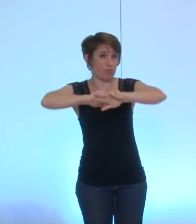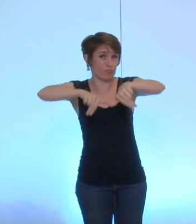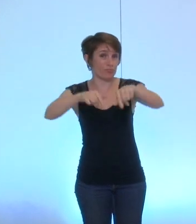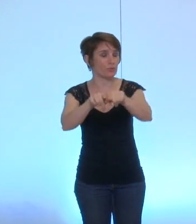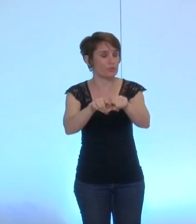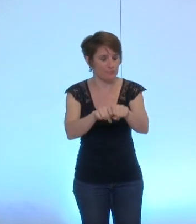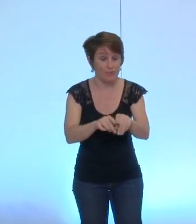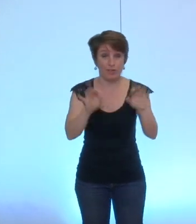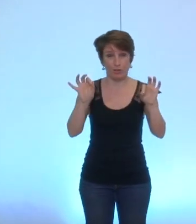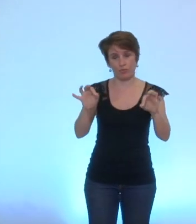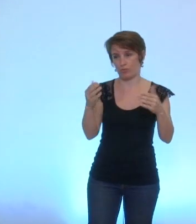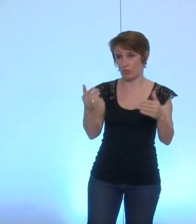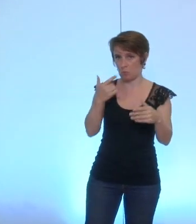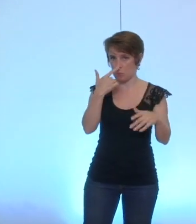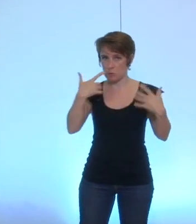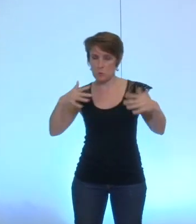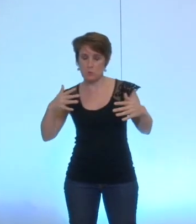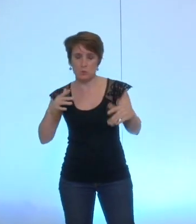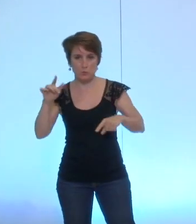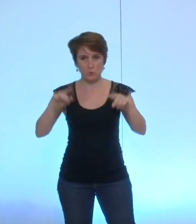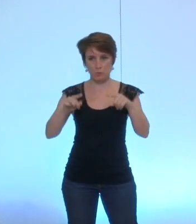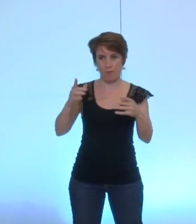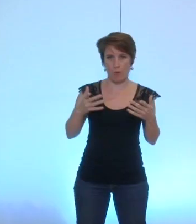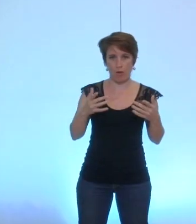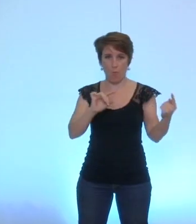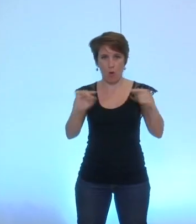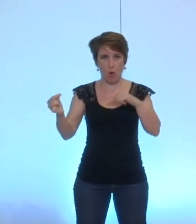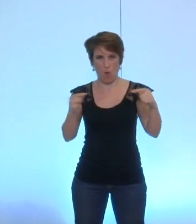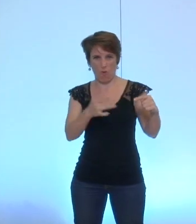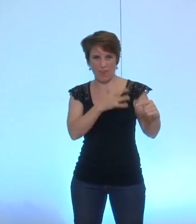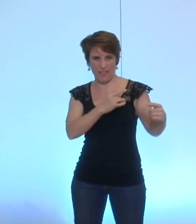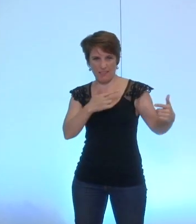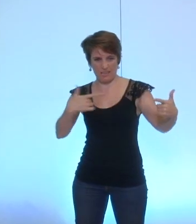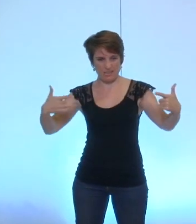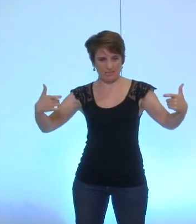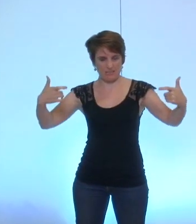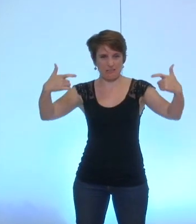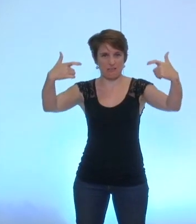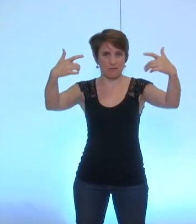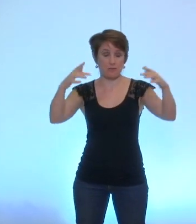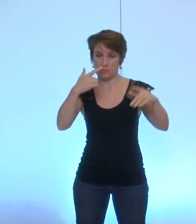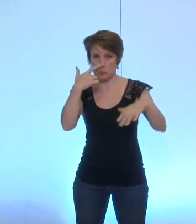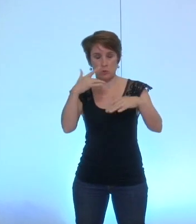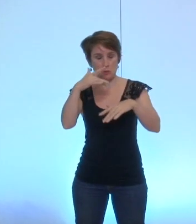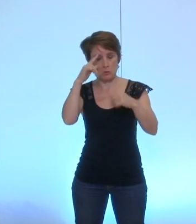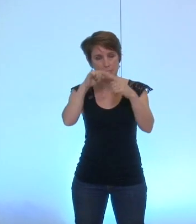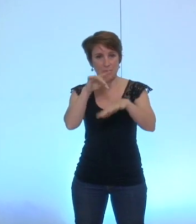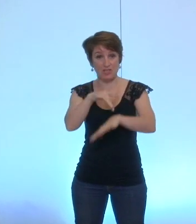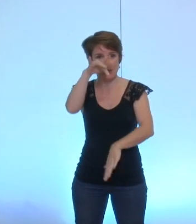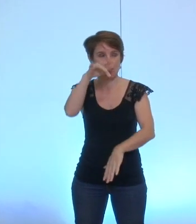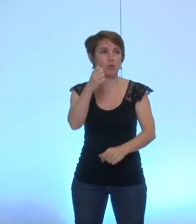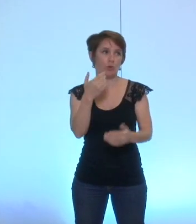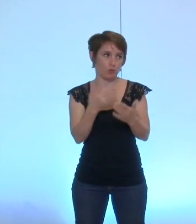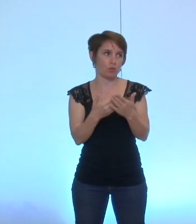que les questions de conflits d'intérêts sont des questions sensibles on pense qu'inscrire aujourd'hui la mise en place de la commission